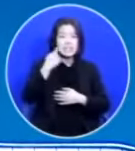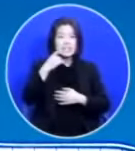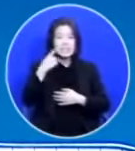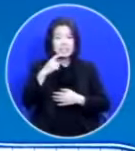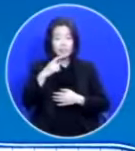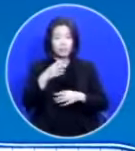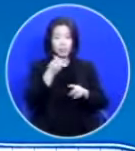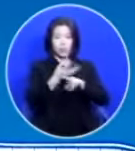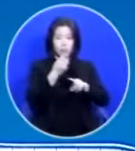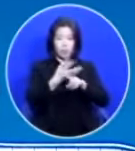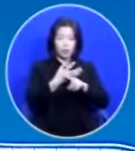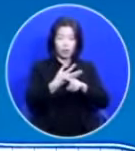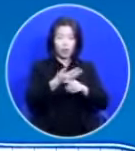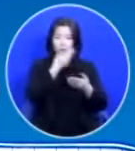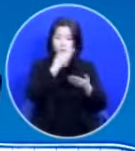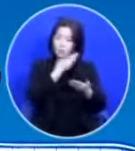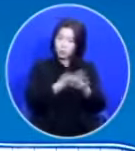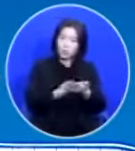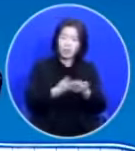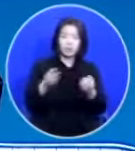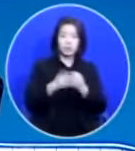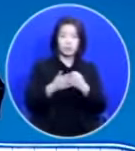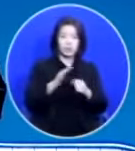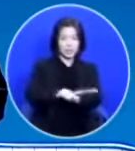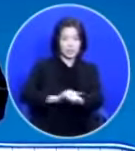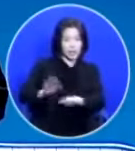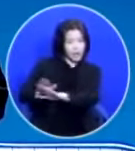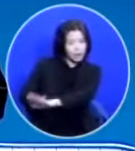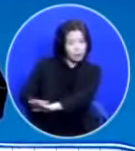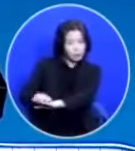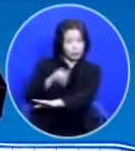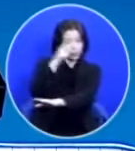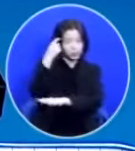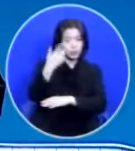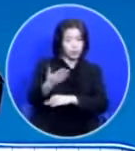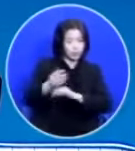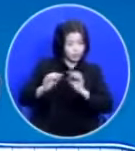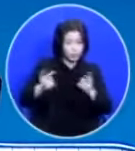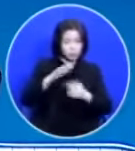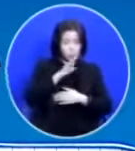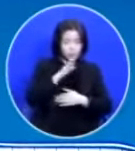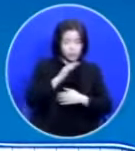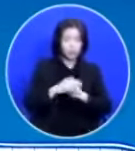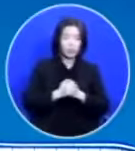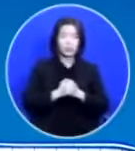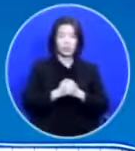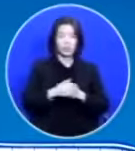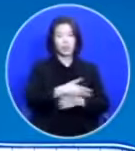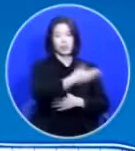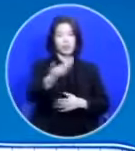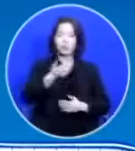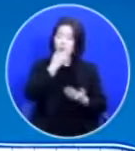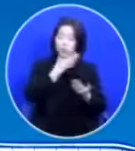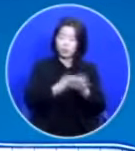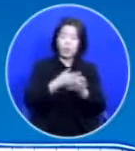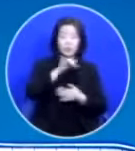귀하니까 여러분이 잘 보관하고 계신 거 아닙니까? 여러분 귀한 게 있잖아요